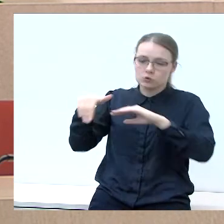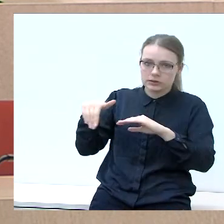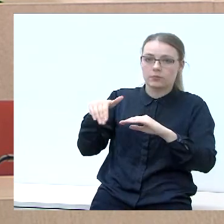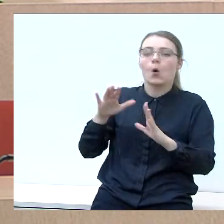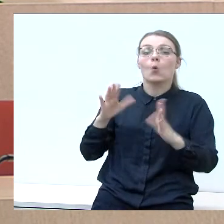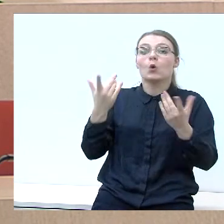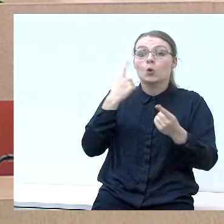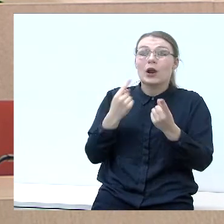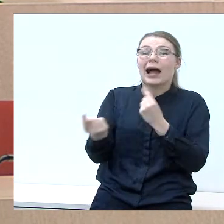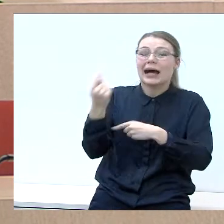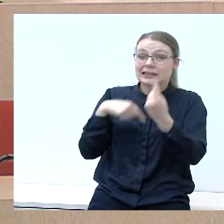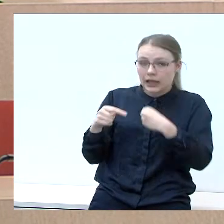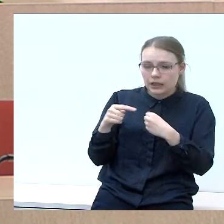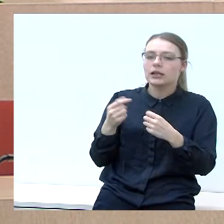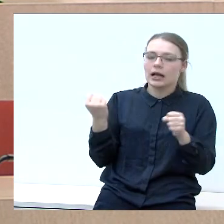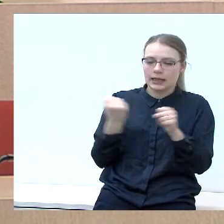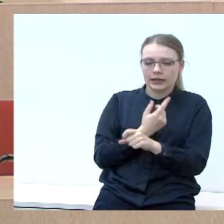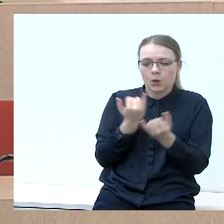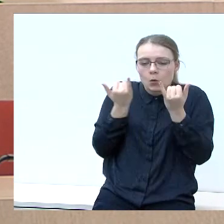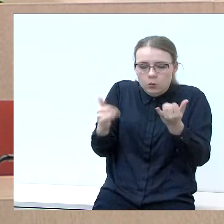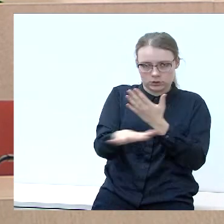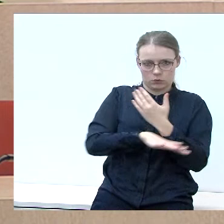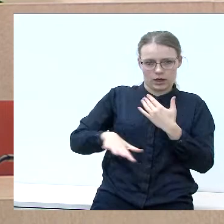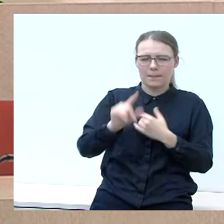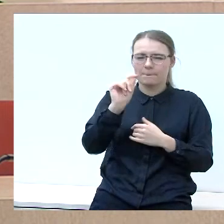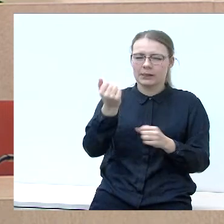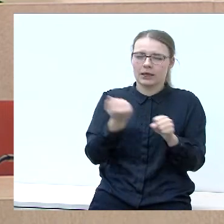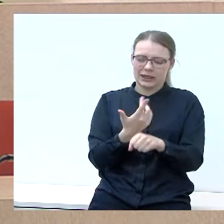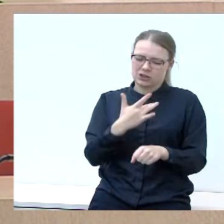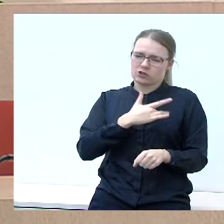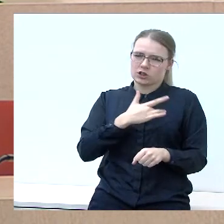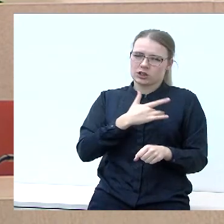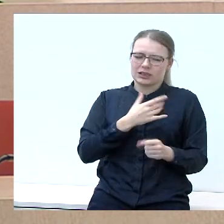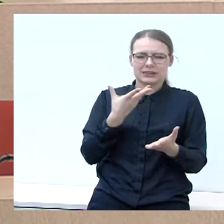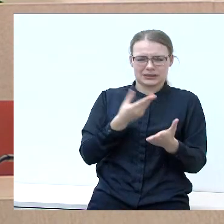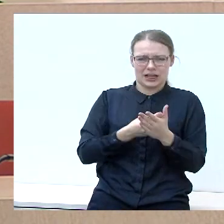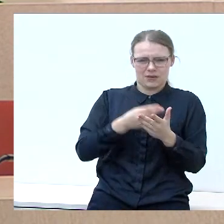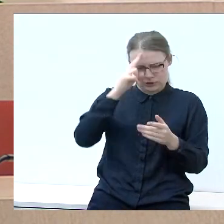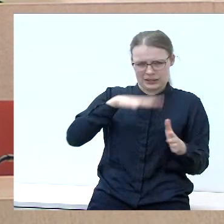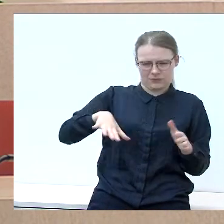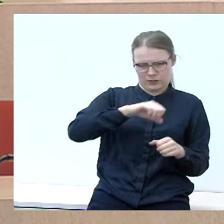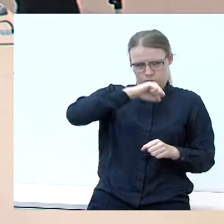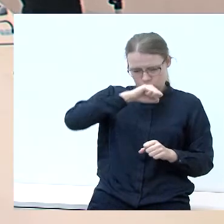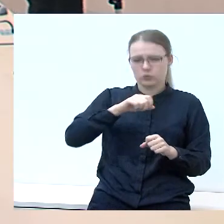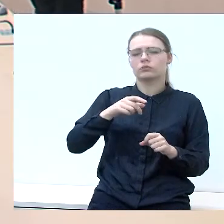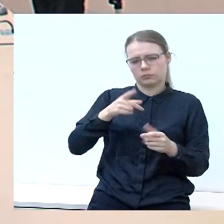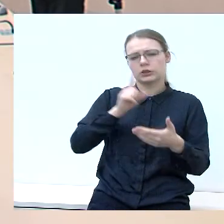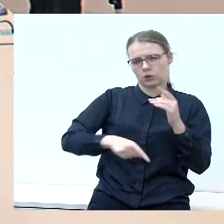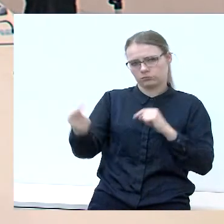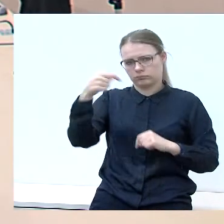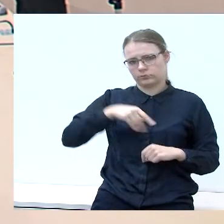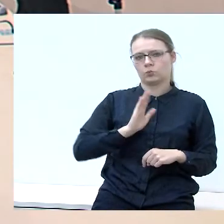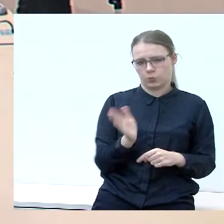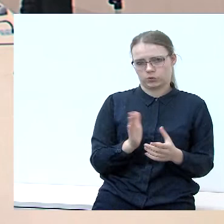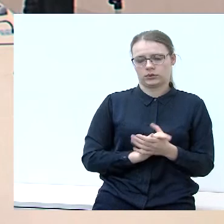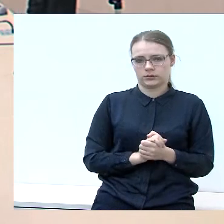būti ir sudarytos tam sąlygos. Bet pirmiausia, širdyje turi būti meilėjai savo kraštojų, tuomet žmogus ir grįžtų. Prašau.